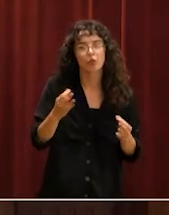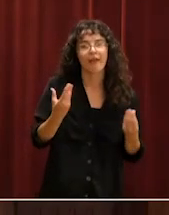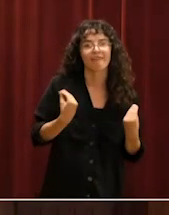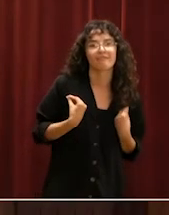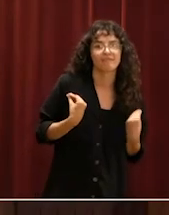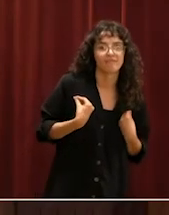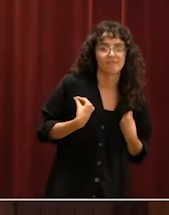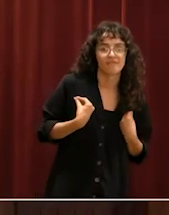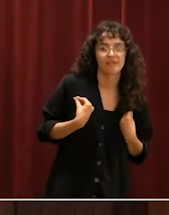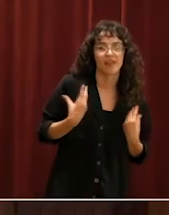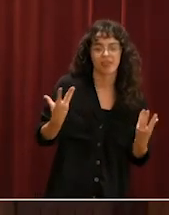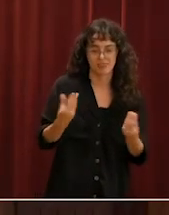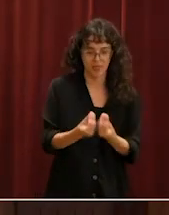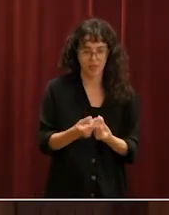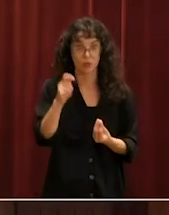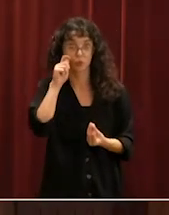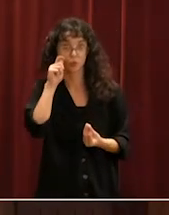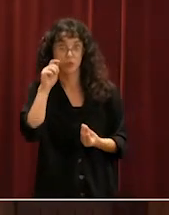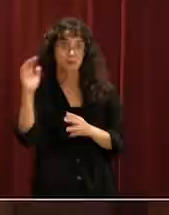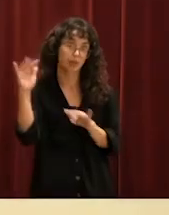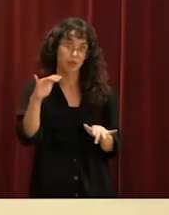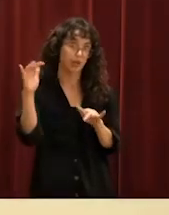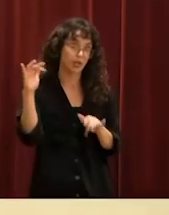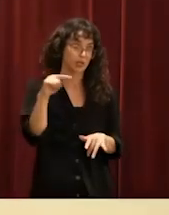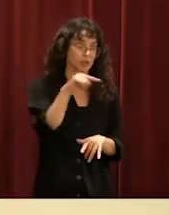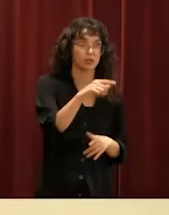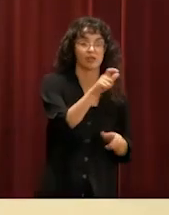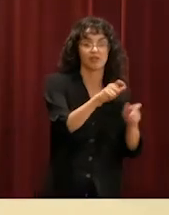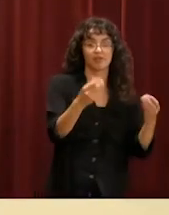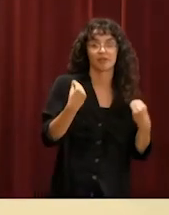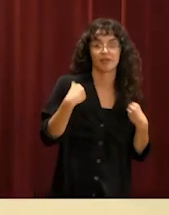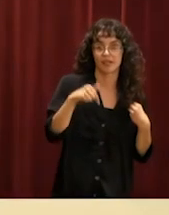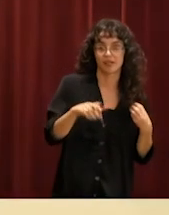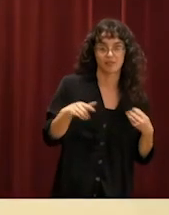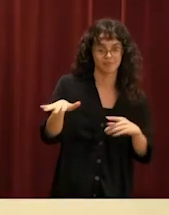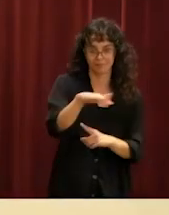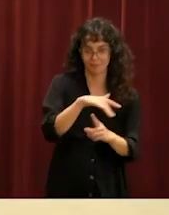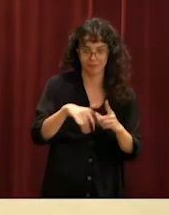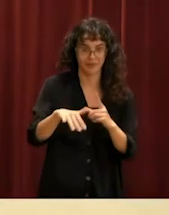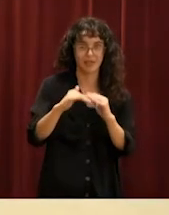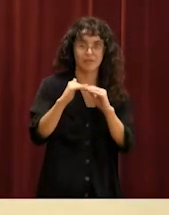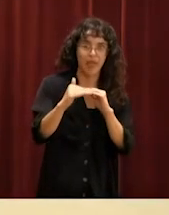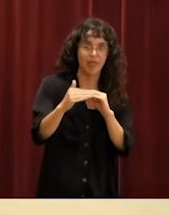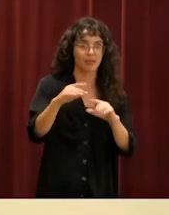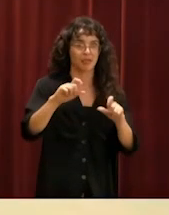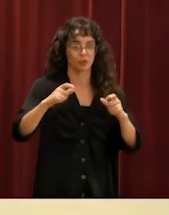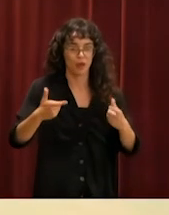sostenibilitat del nostre medi natural i del nostre ecosistema turístic. Per allò més